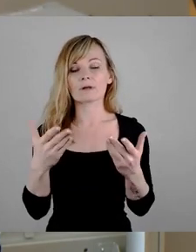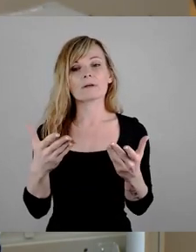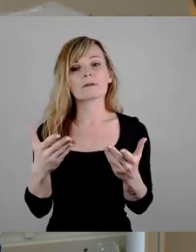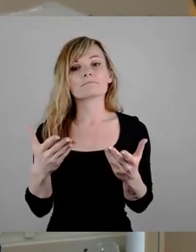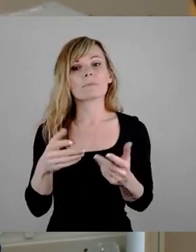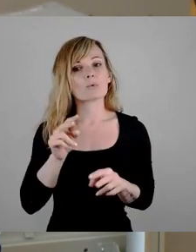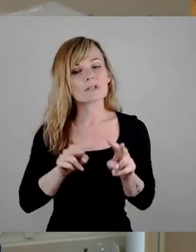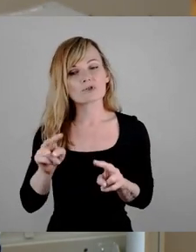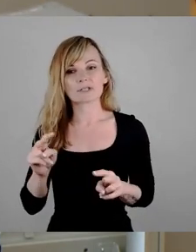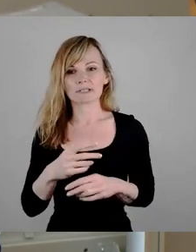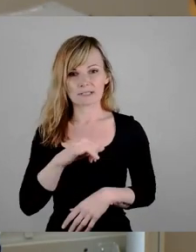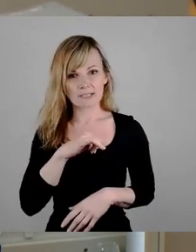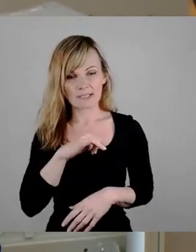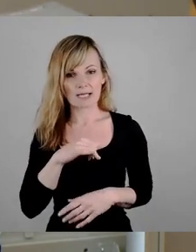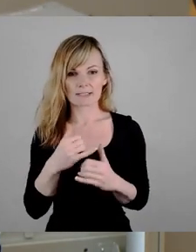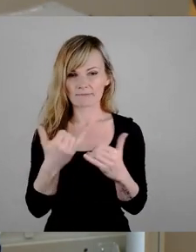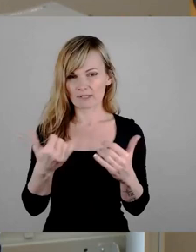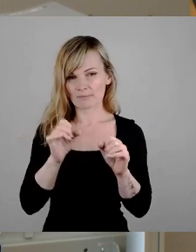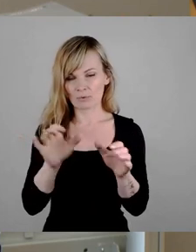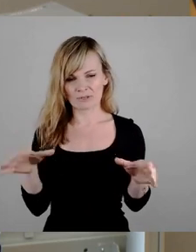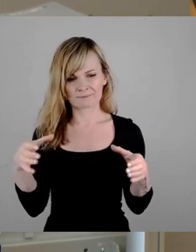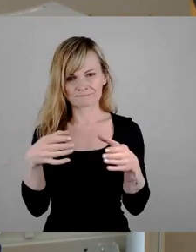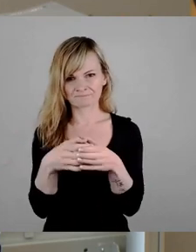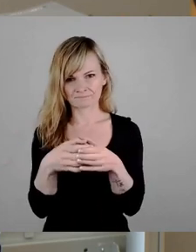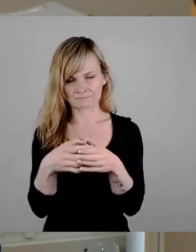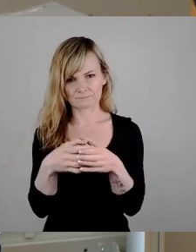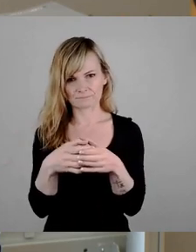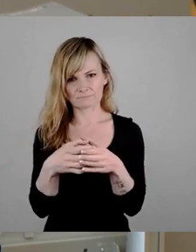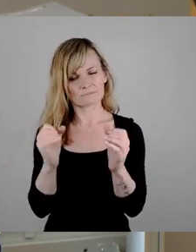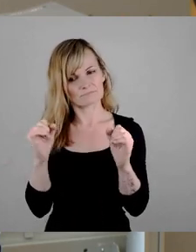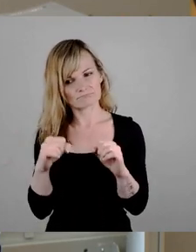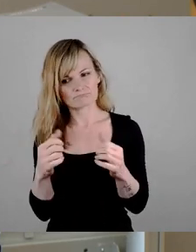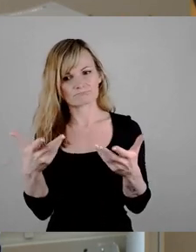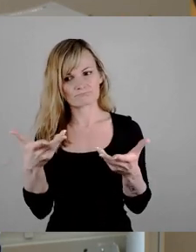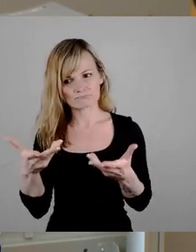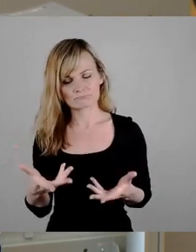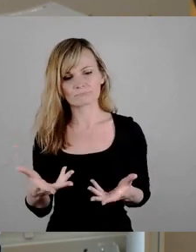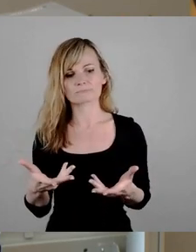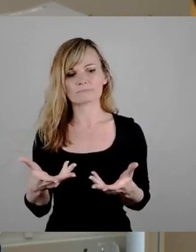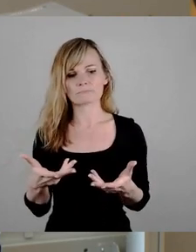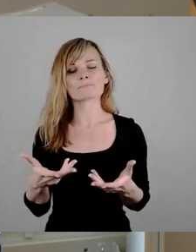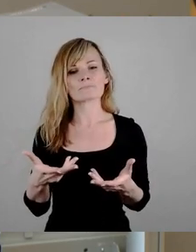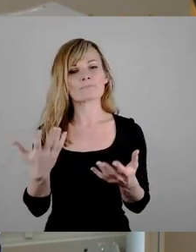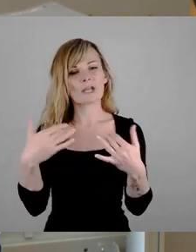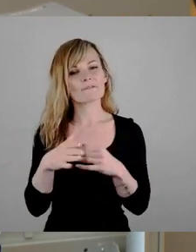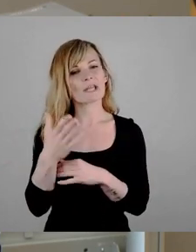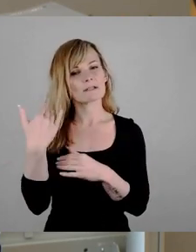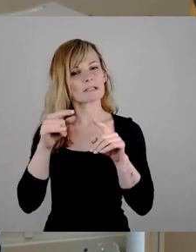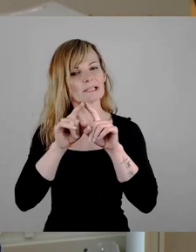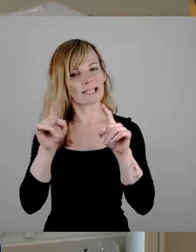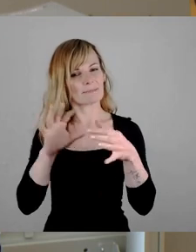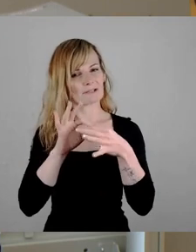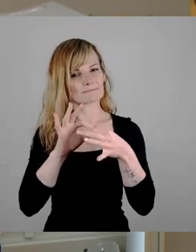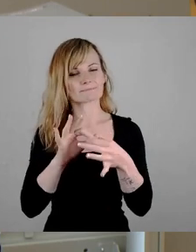Interessen unter einen Hut? Zu diesem Thema fand ein sehr, sehr umfangreicher städtebaulicher Wettbewerb auch statt. Gestern wurde der erste